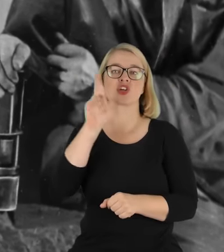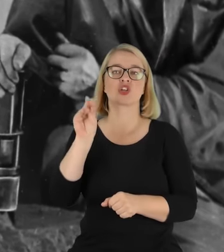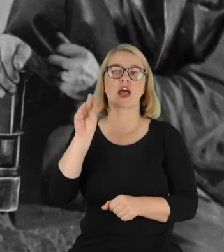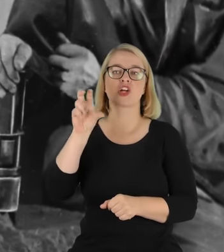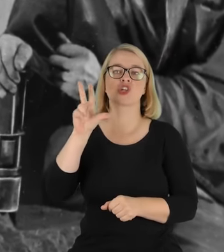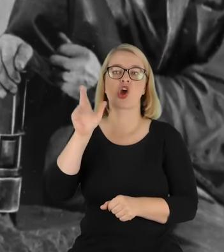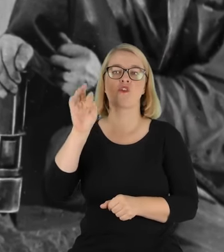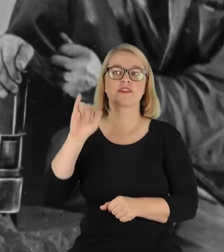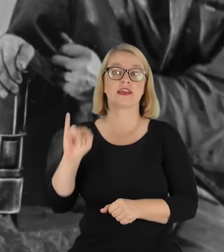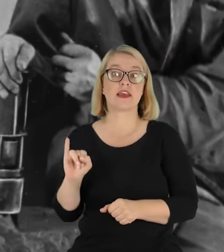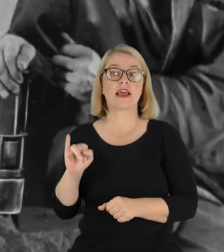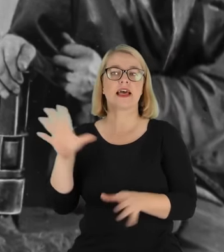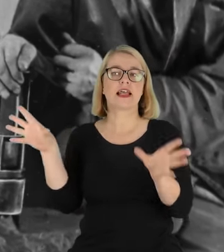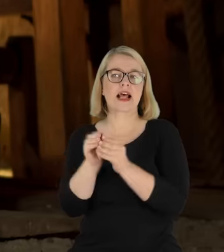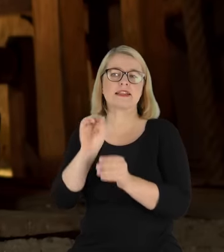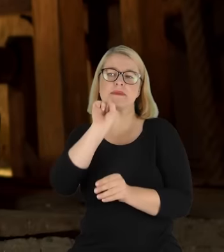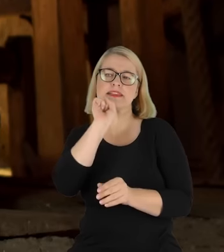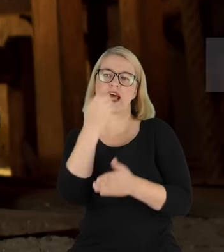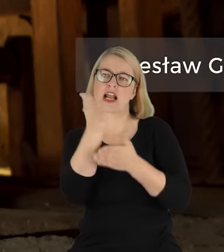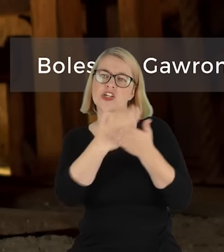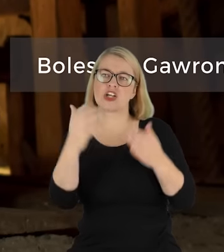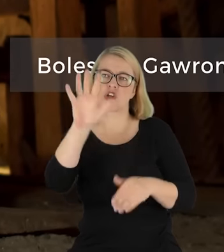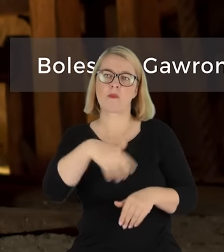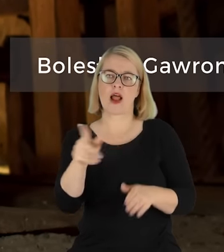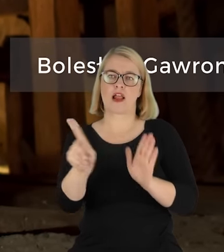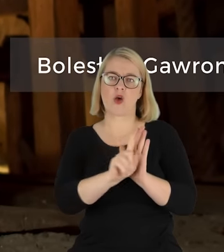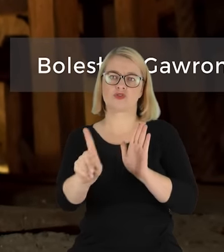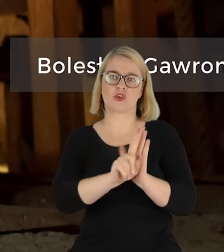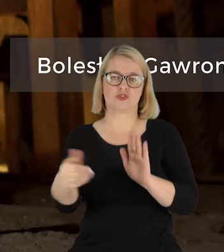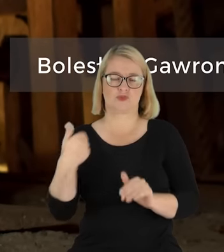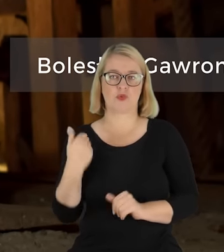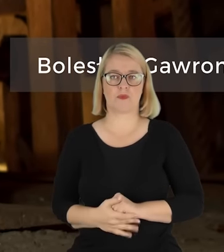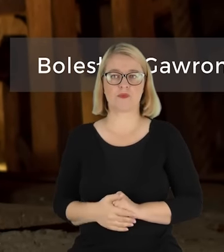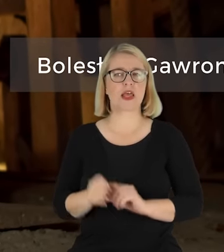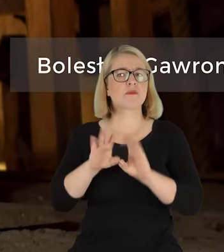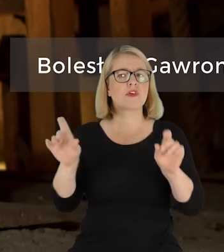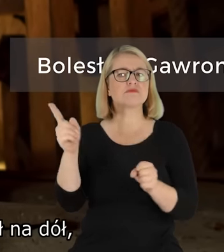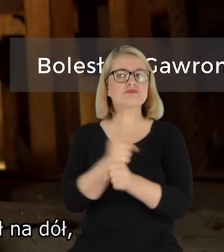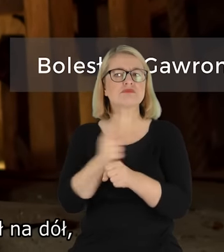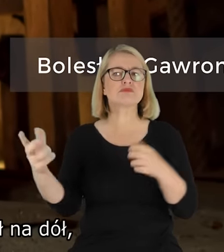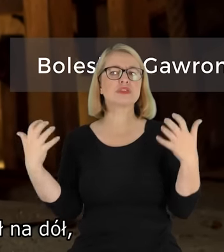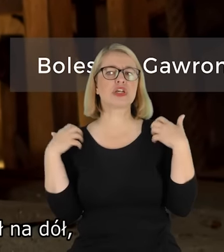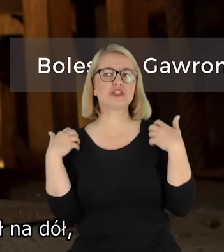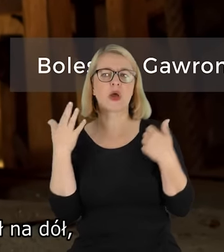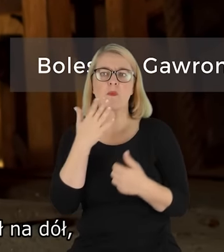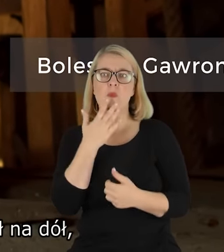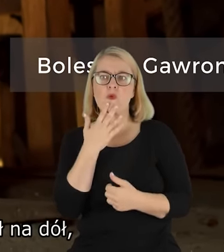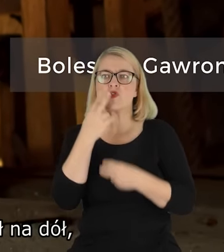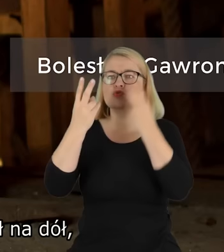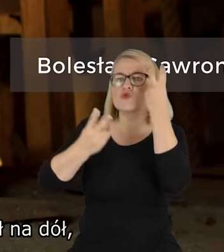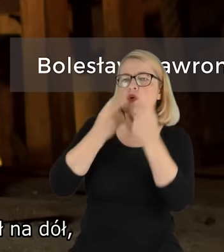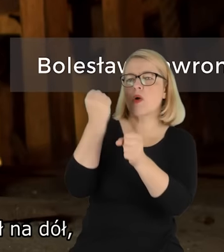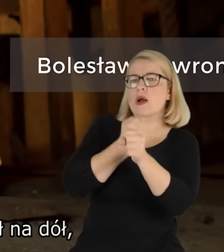najstarsze części kopalni. Profesor ryzykował nawet i życiem, bo mówił tak, że za eksponentami